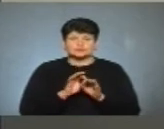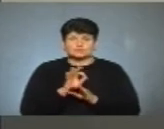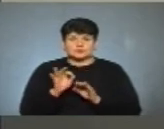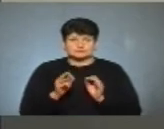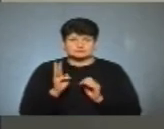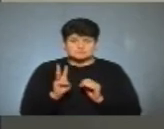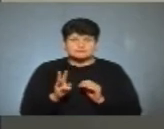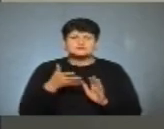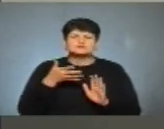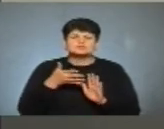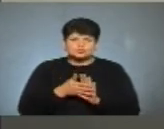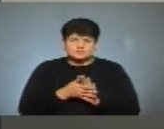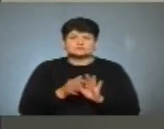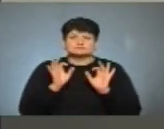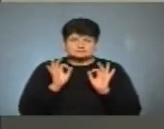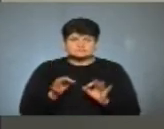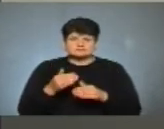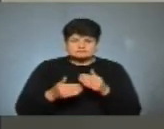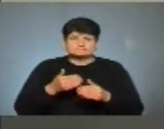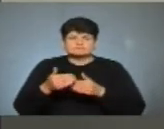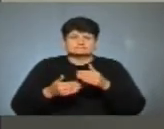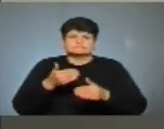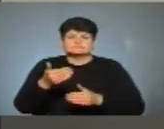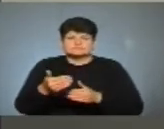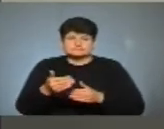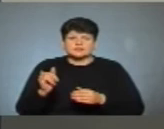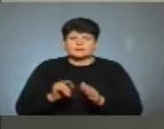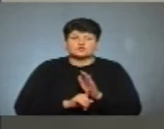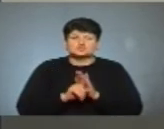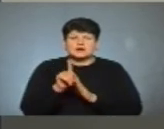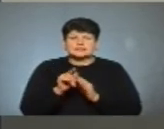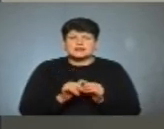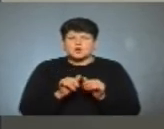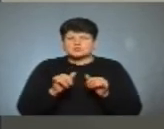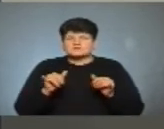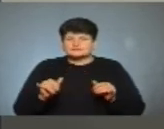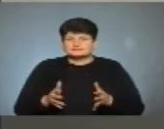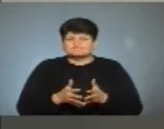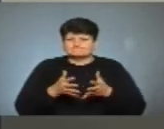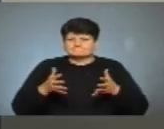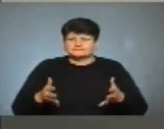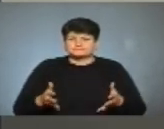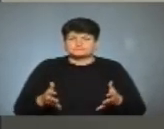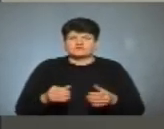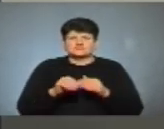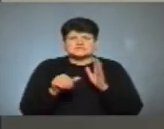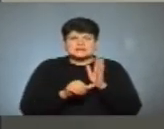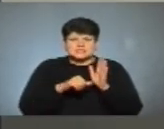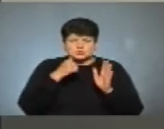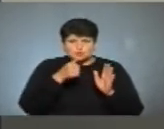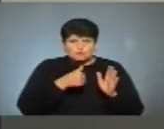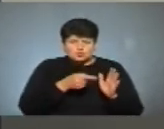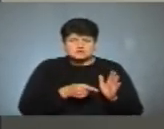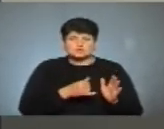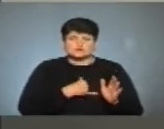проєкти, то зрозуміло, що ми рухаємося в правильному напрямку. І почали розвиватися дуже активно. Там в 2016 році